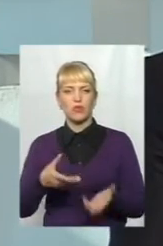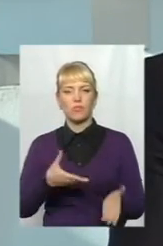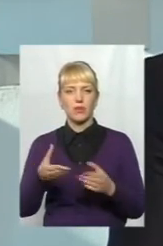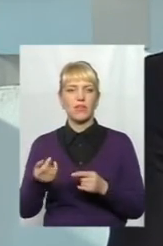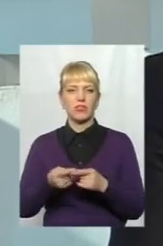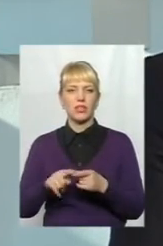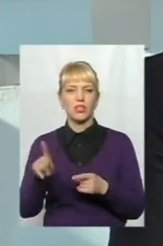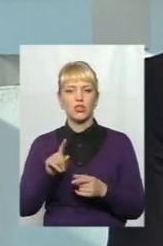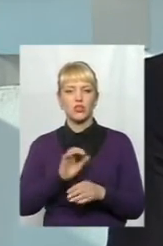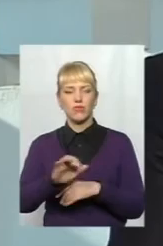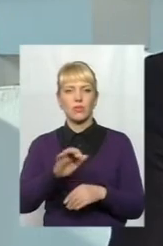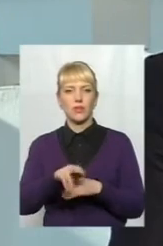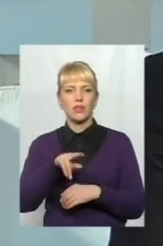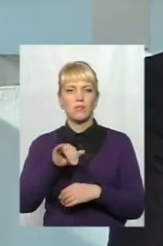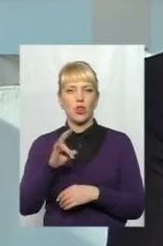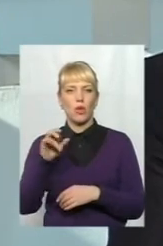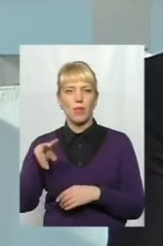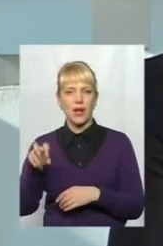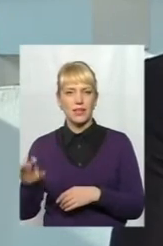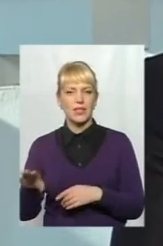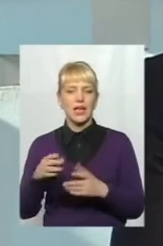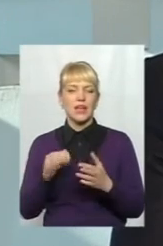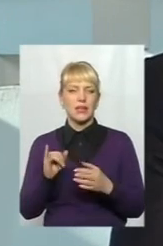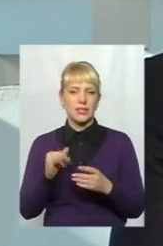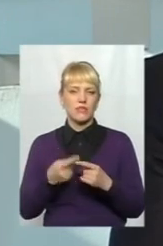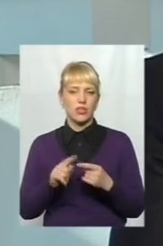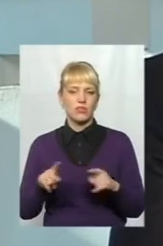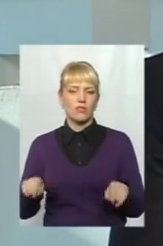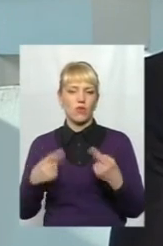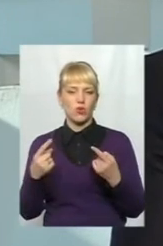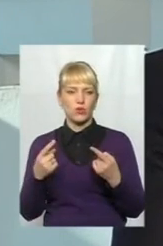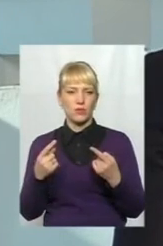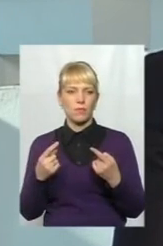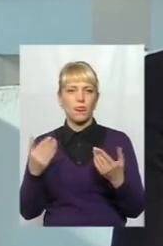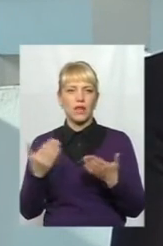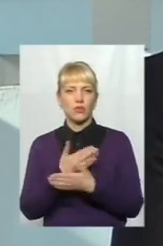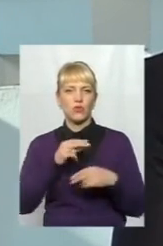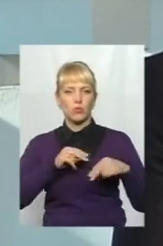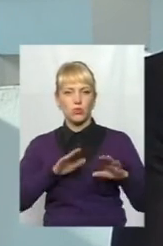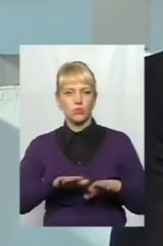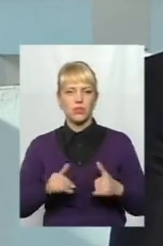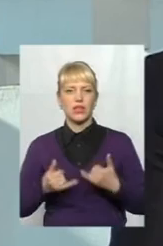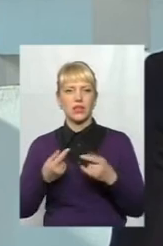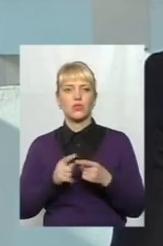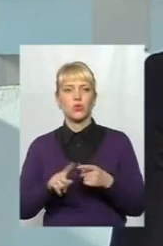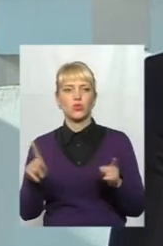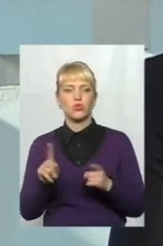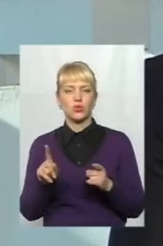що виробники і пінопласту, і підрядники і так далі створюють, власне, нові робочі місця для того, щоб забезпечити цей попит.